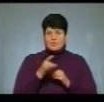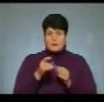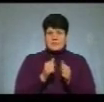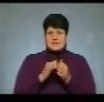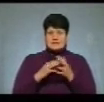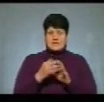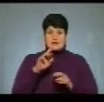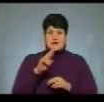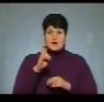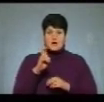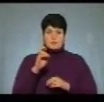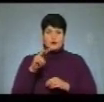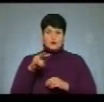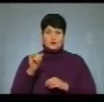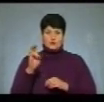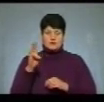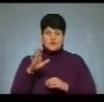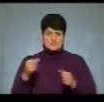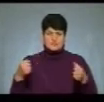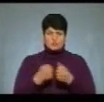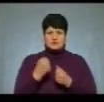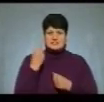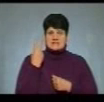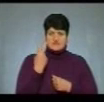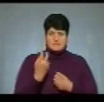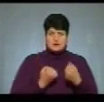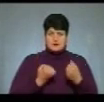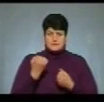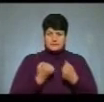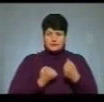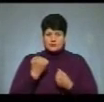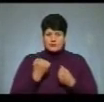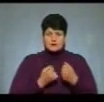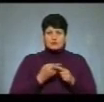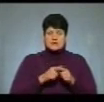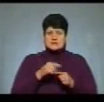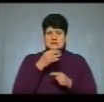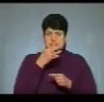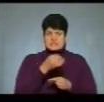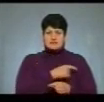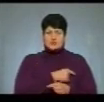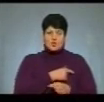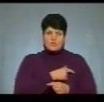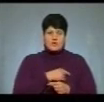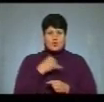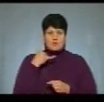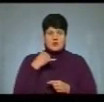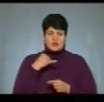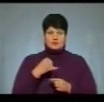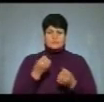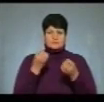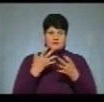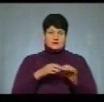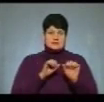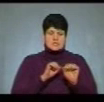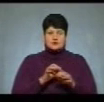зіткнулися два автомобілі «Мерседес Спринтер» та вантажівка «ДАВ». Про це нам повідомив черговий оператор обласного управління з питань цивільного захисту